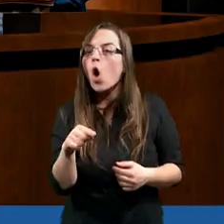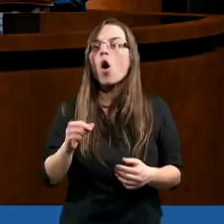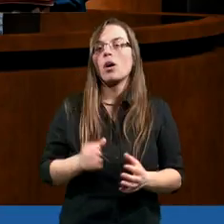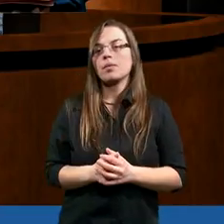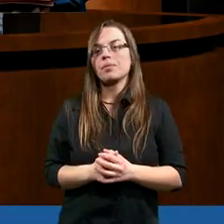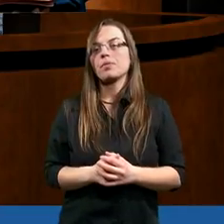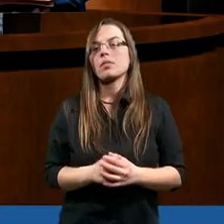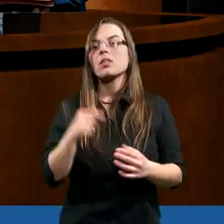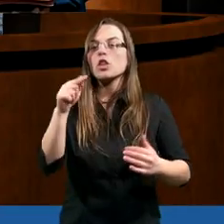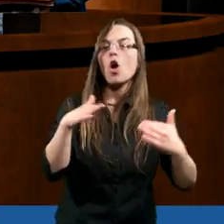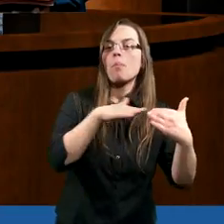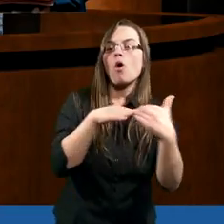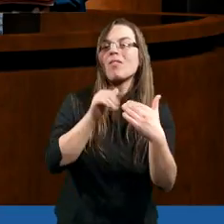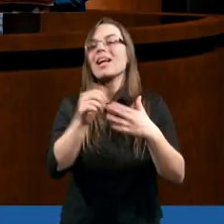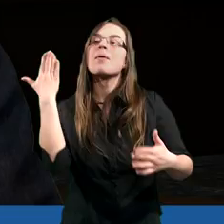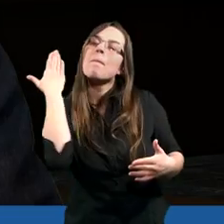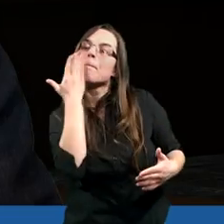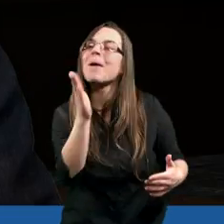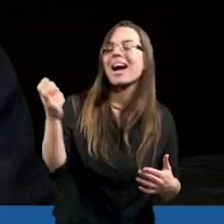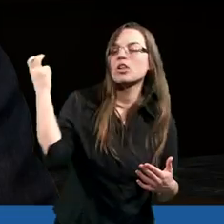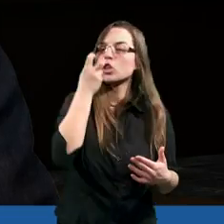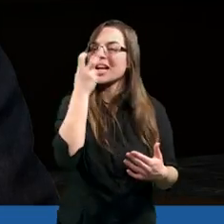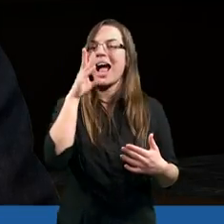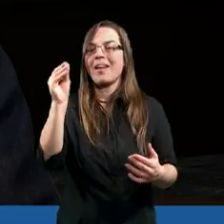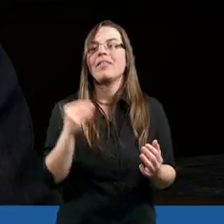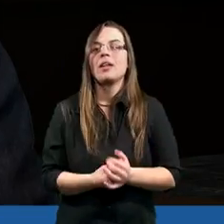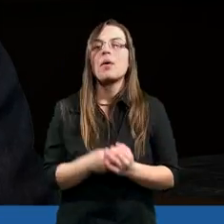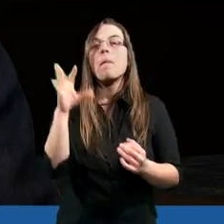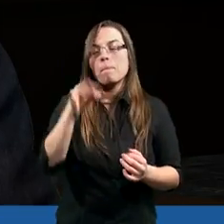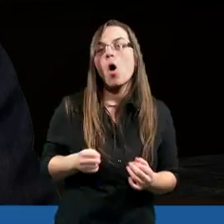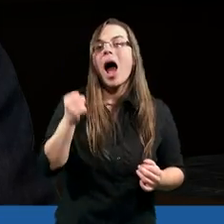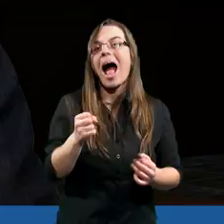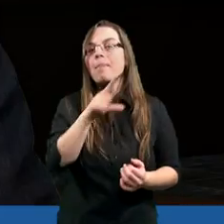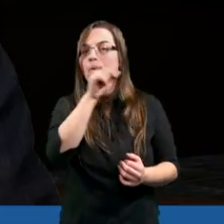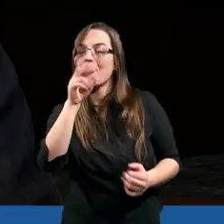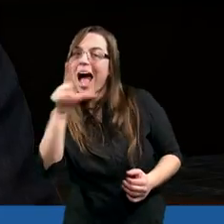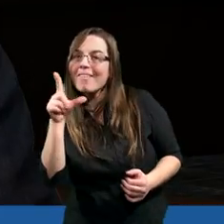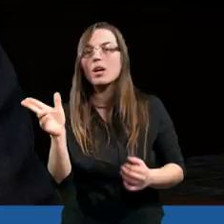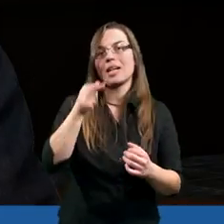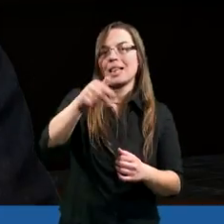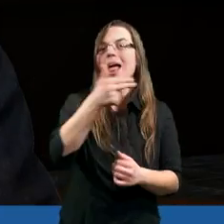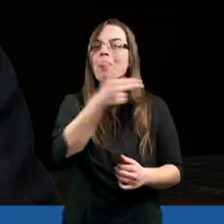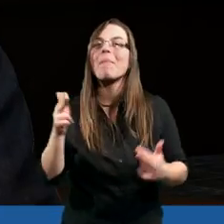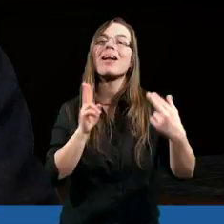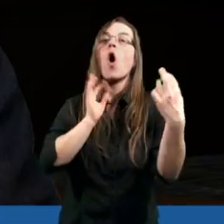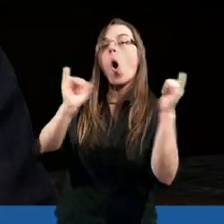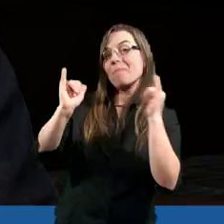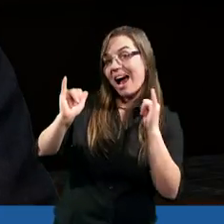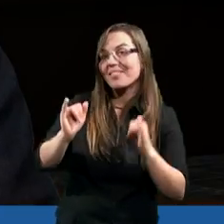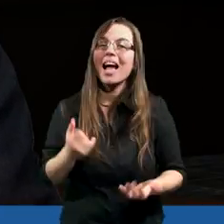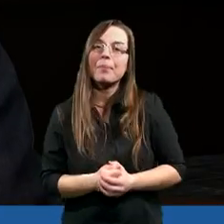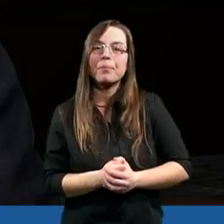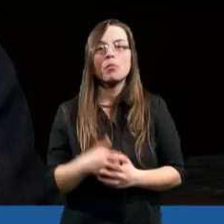to to porównanie jest bardzo ciekawe, bo apostoł Paweł, kiedy ten temat omawia,